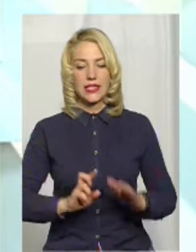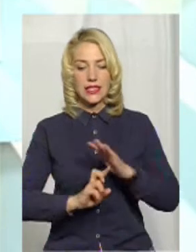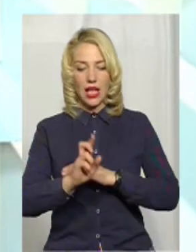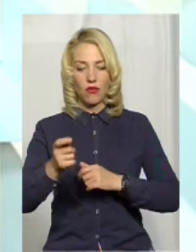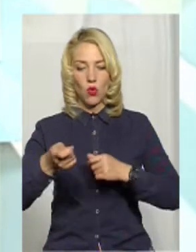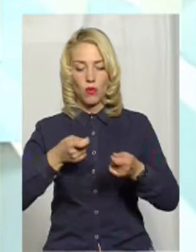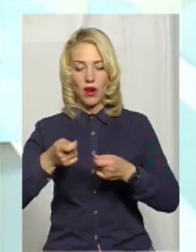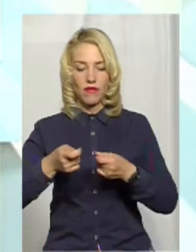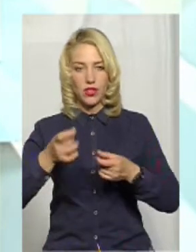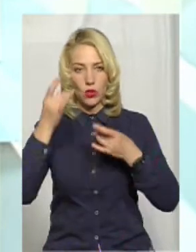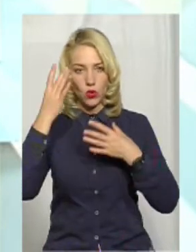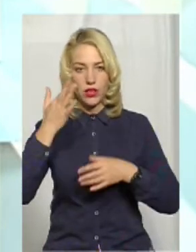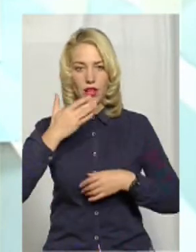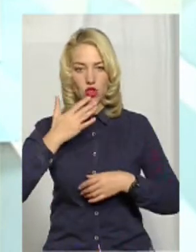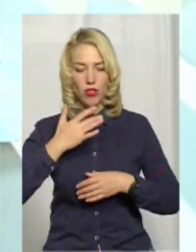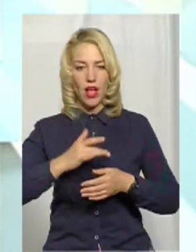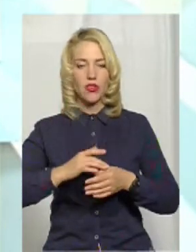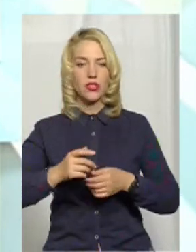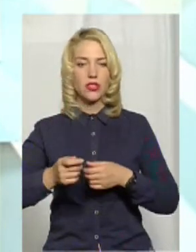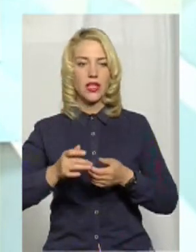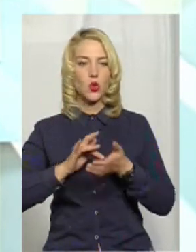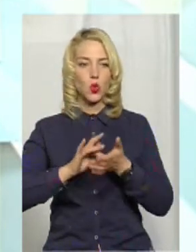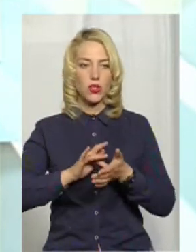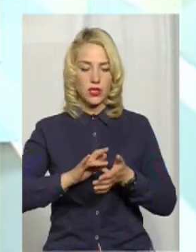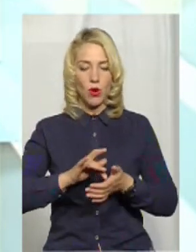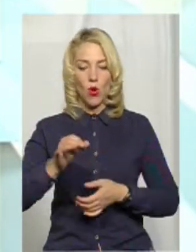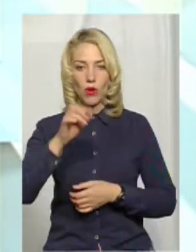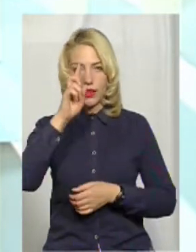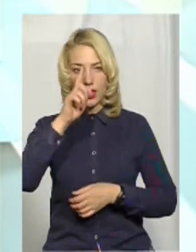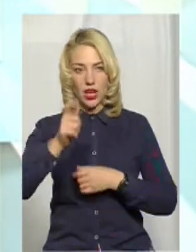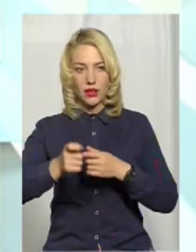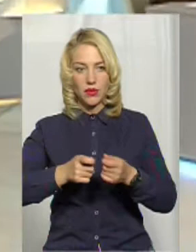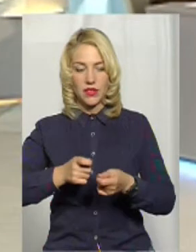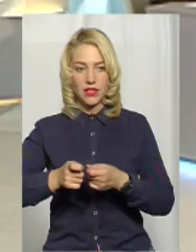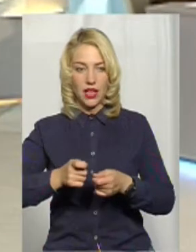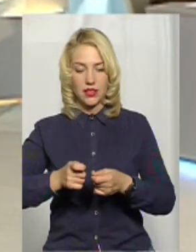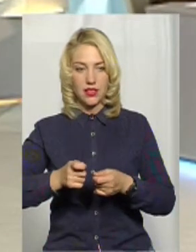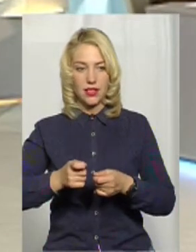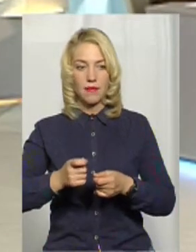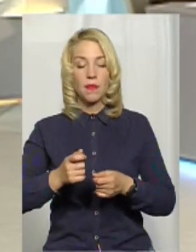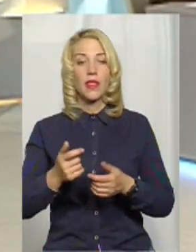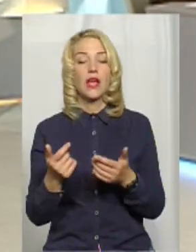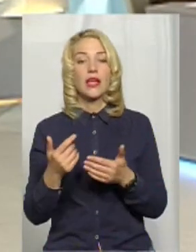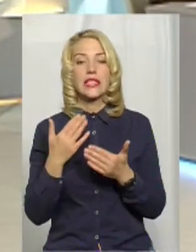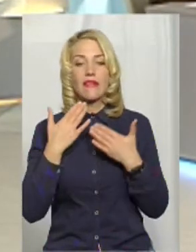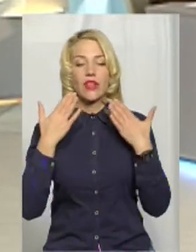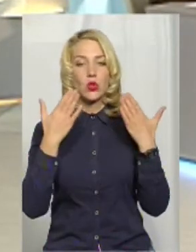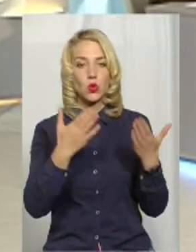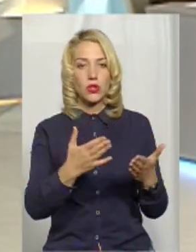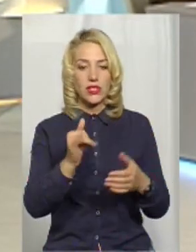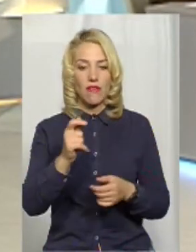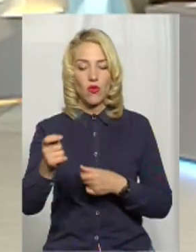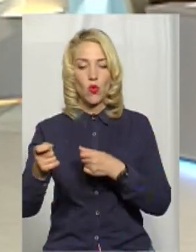культури, національностей, релігій та туризму облдержадміністрації, наскільки мені відомо, звернулося в управління